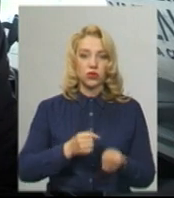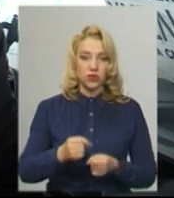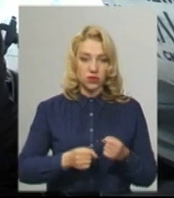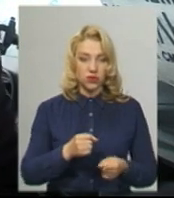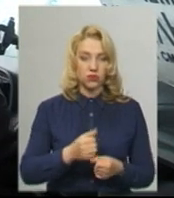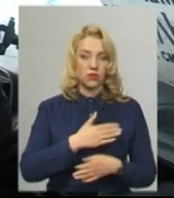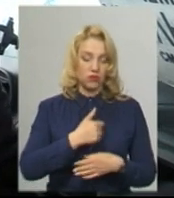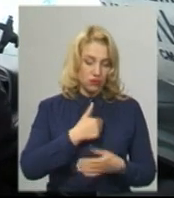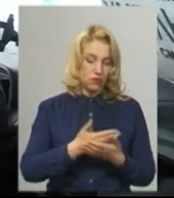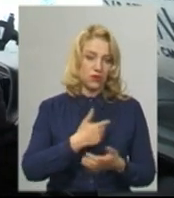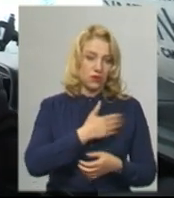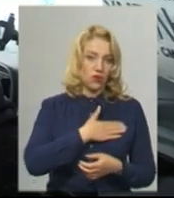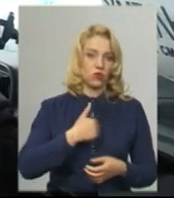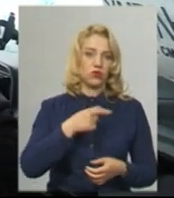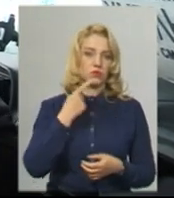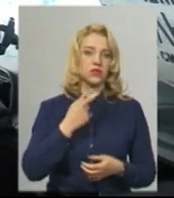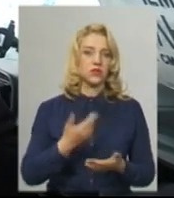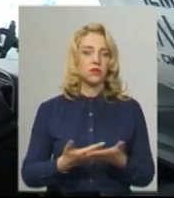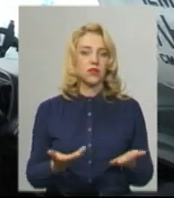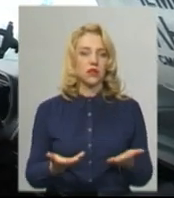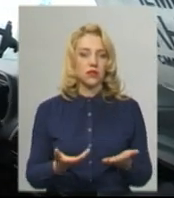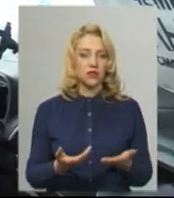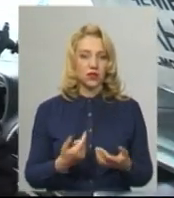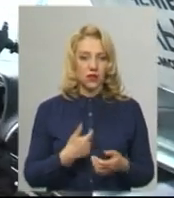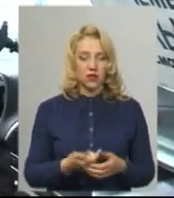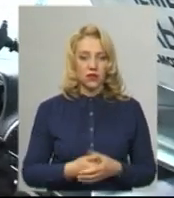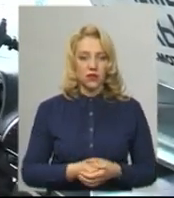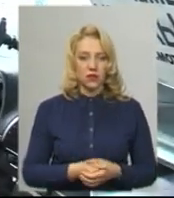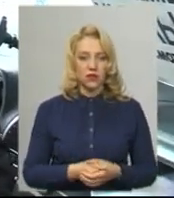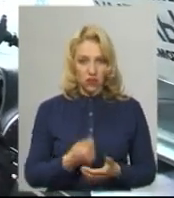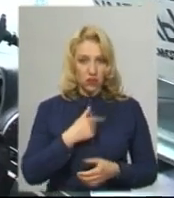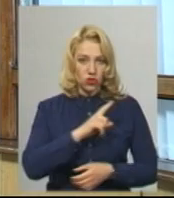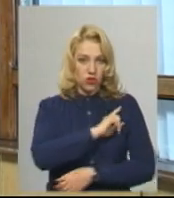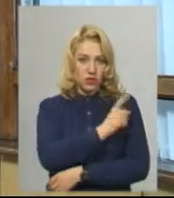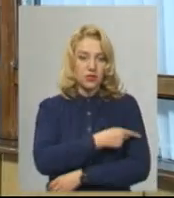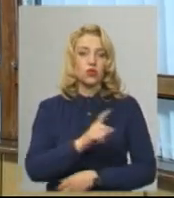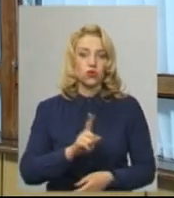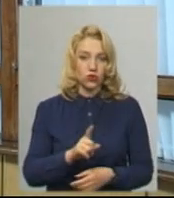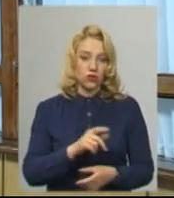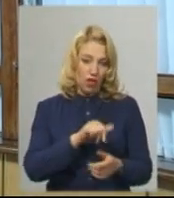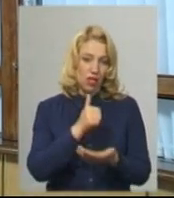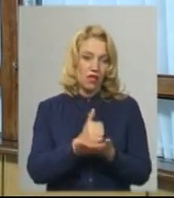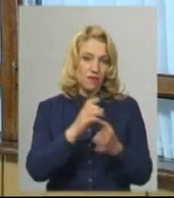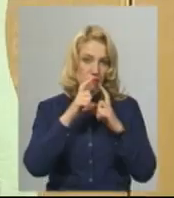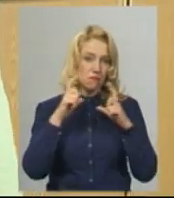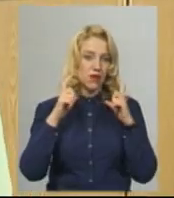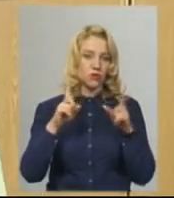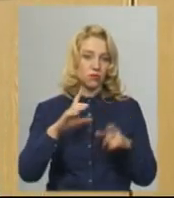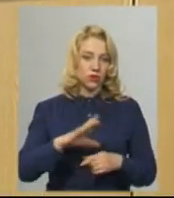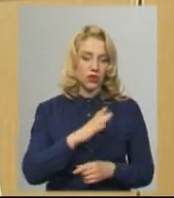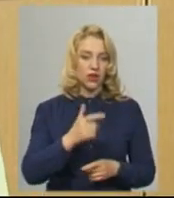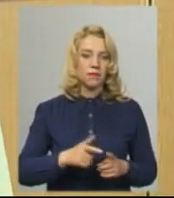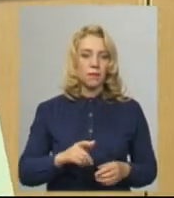хотів він сказати. Ми сказали, що він не хотів. Кажуть, я б дам, в цілому по-любому не вийдам, але що в масках були. Станом на 14-ту годину в касі